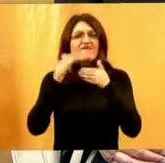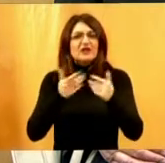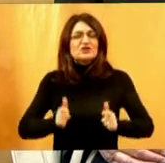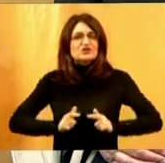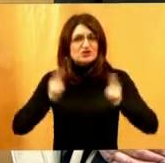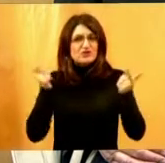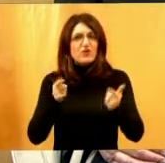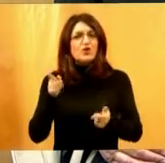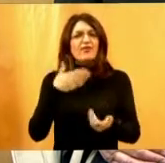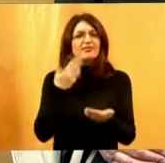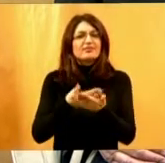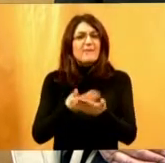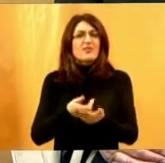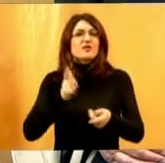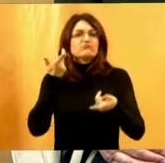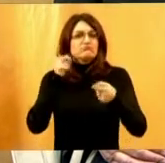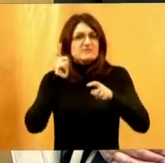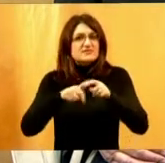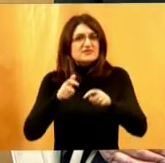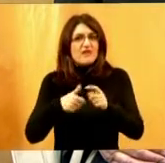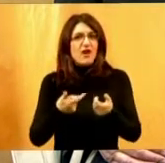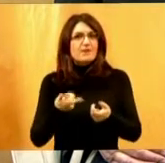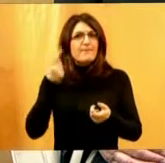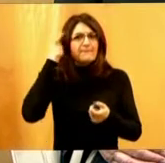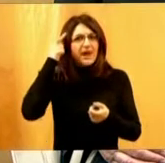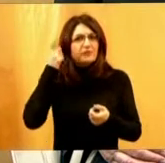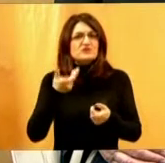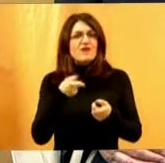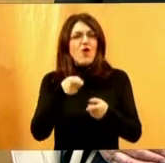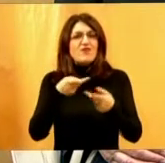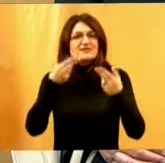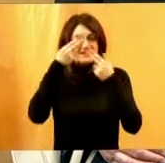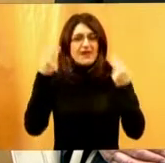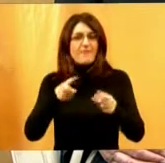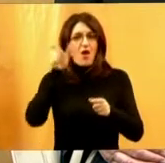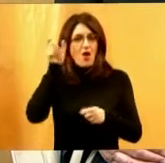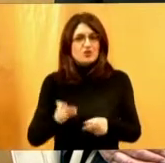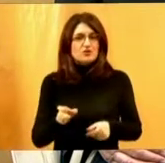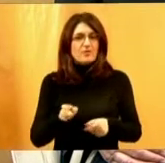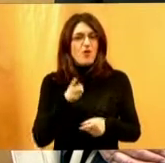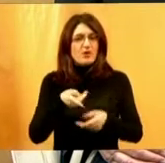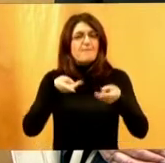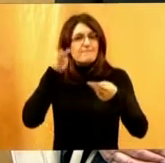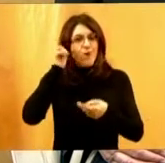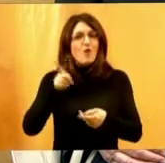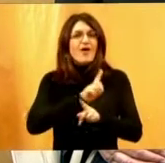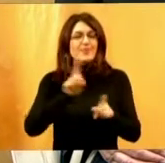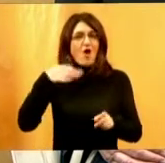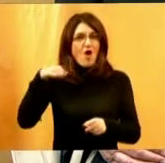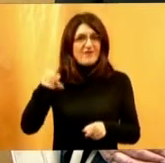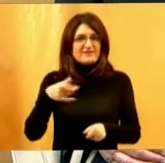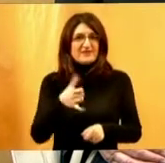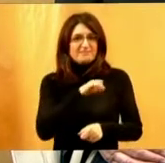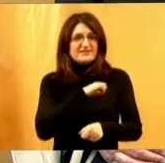onda je to temeljna pretpostavka za slijepe osobe, da mogu biti neovisni